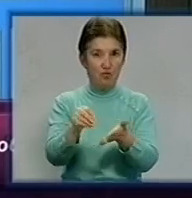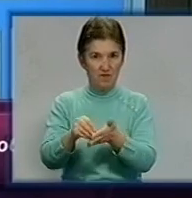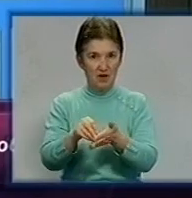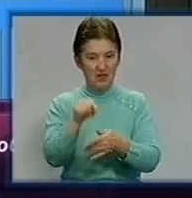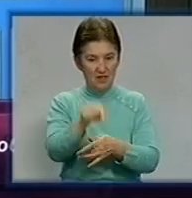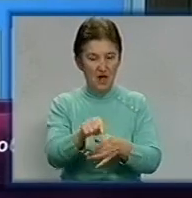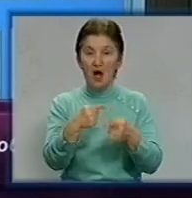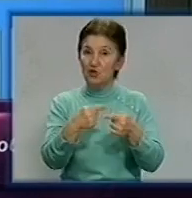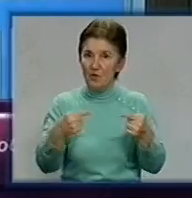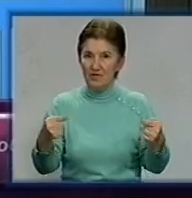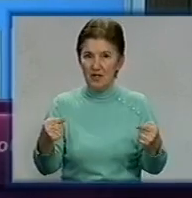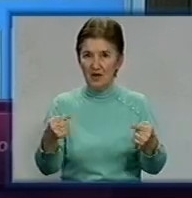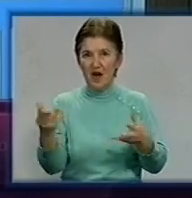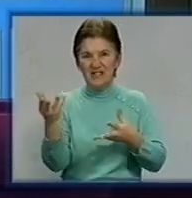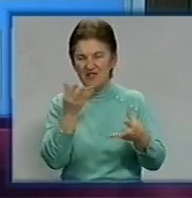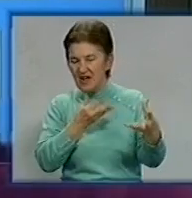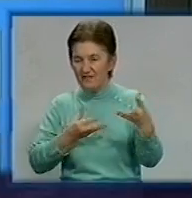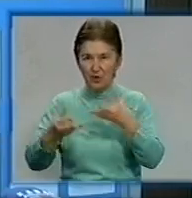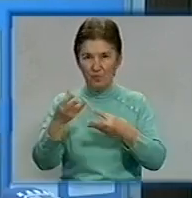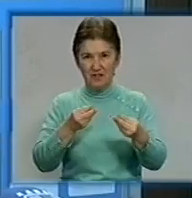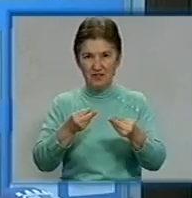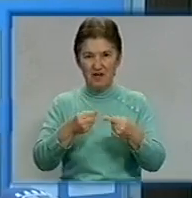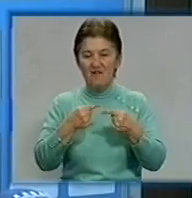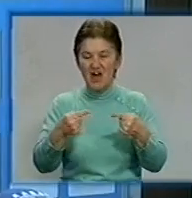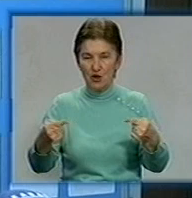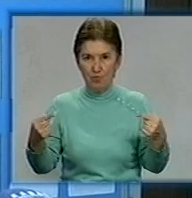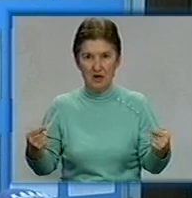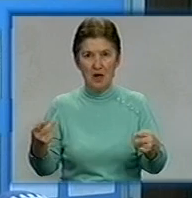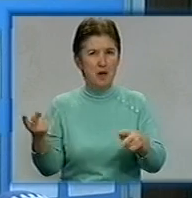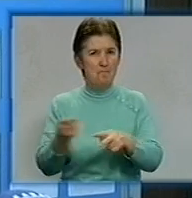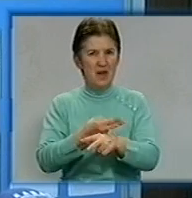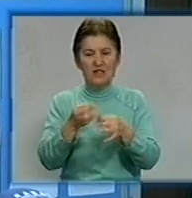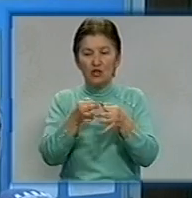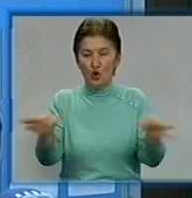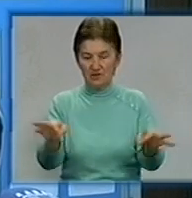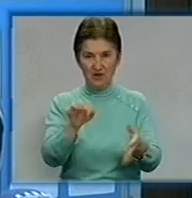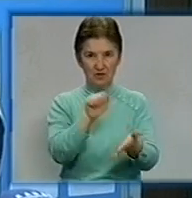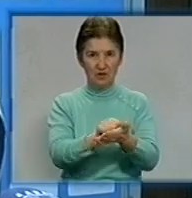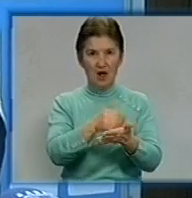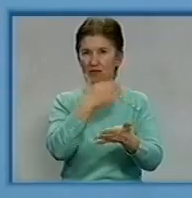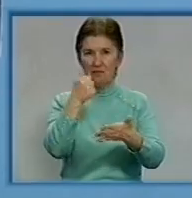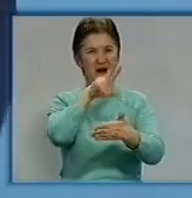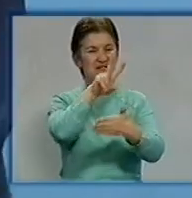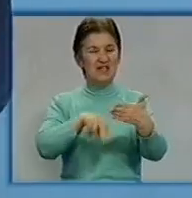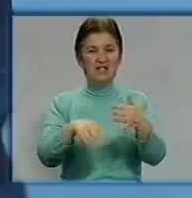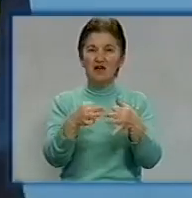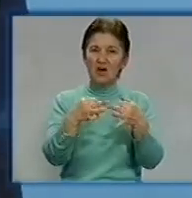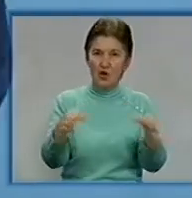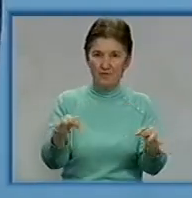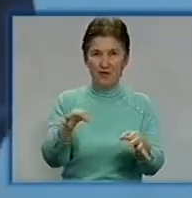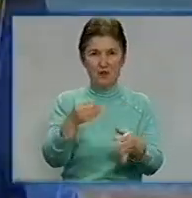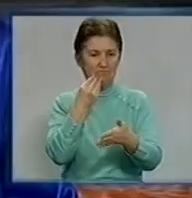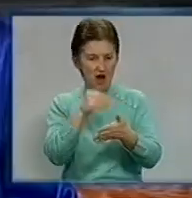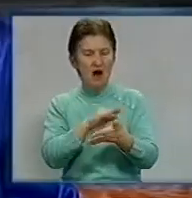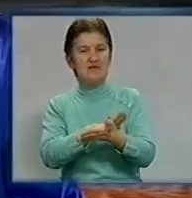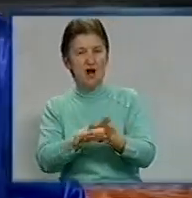фальсифіковані герлічані вироби перевозилися без будь-яких дозвільних документів, тобто немає сертифікатів якості, сертифікатів відповідності.